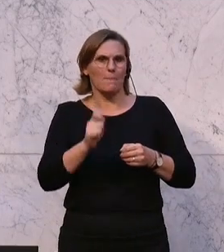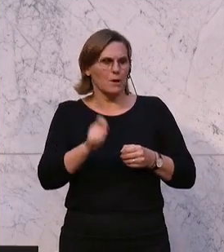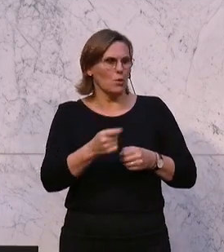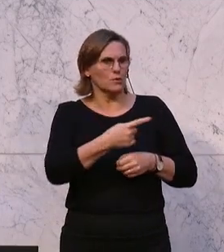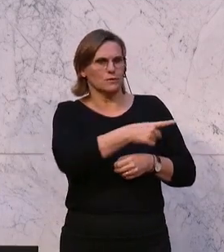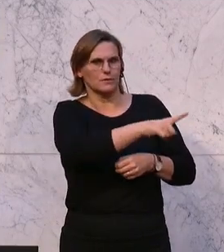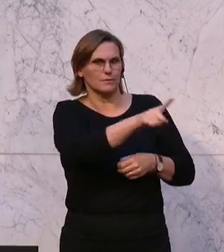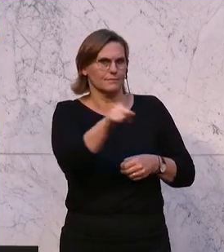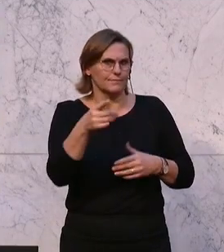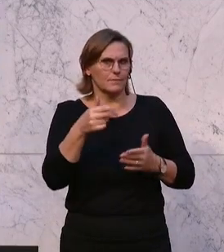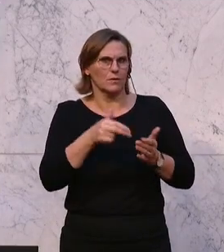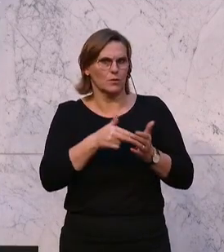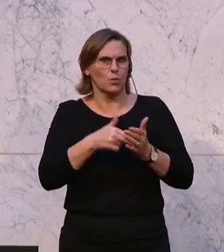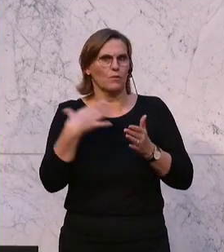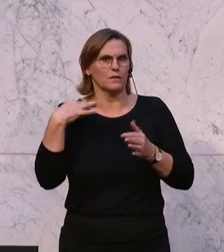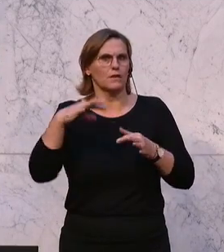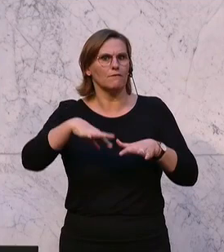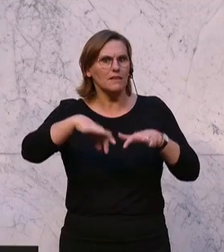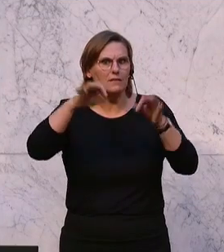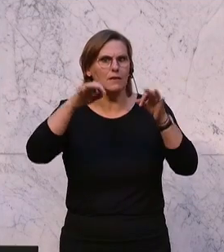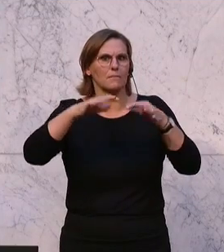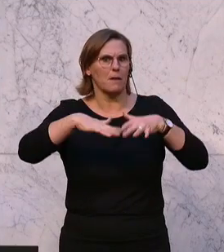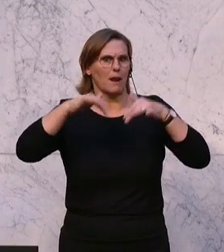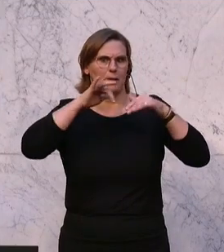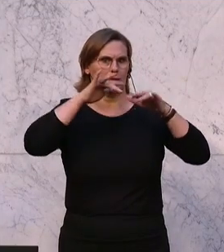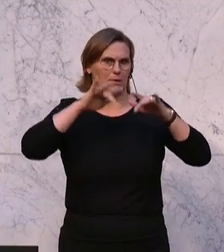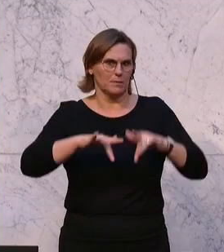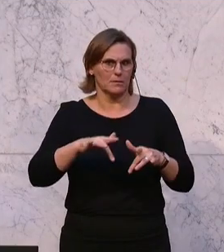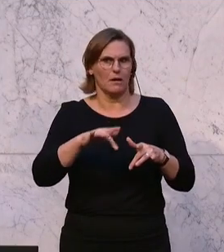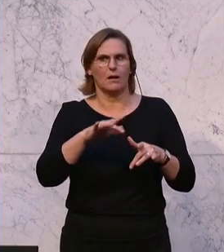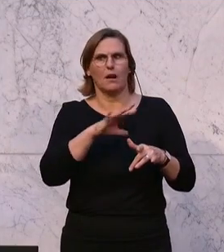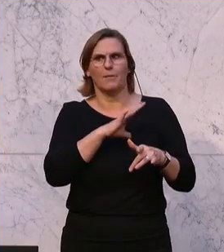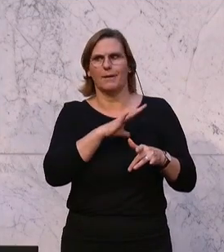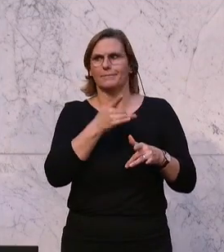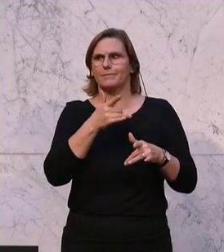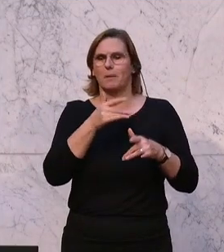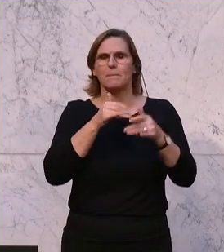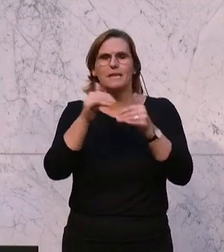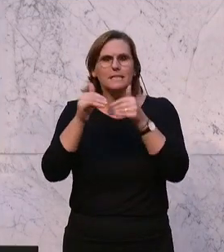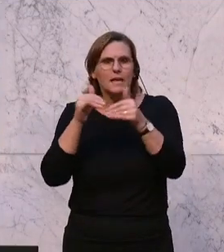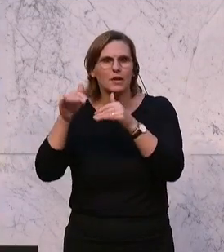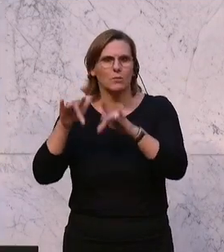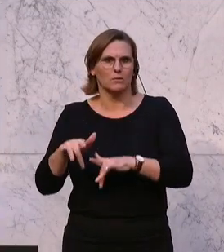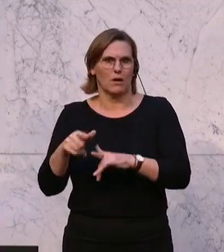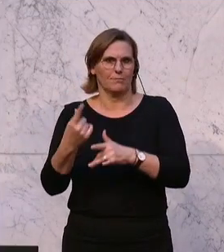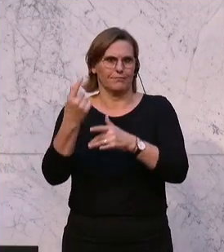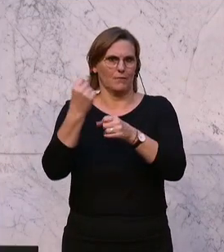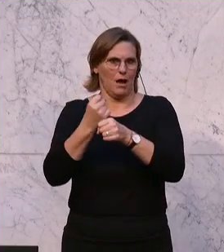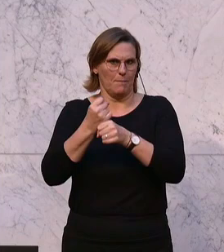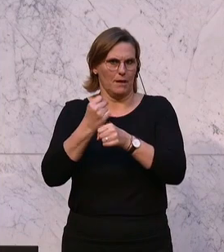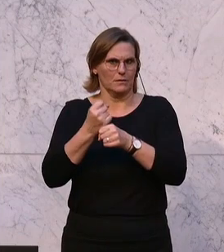in weiterer Folge und so, die werden wir dann wieder finden. Im Parlament werden Sie dann nicht mehr sitzen. Die werden dann wieder in irgendwelchen Ministerien aufschlagen. Das